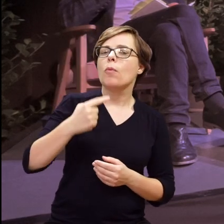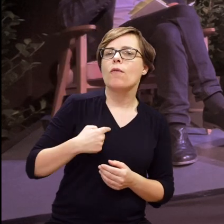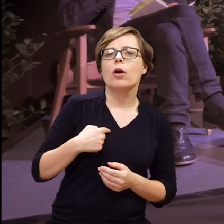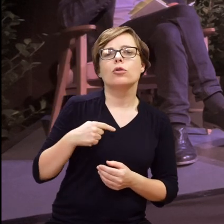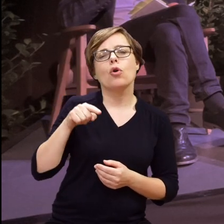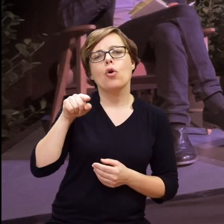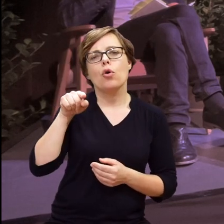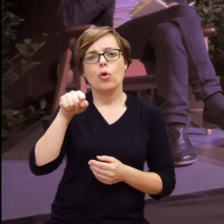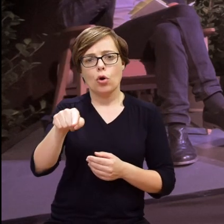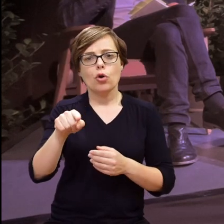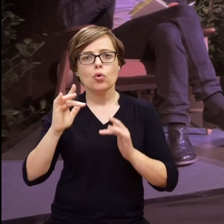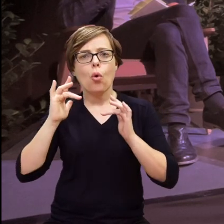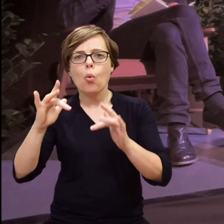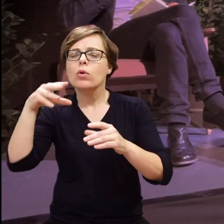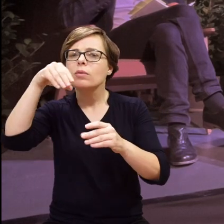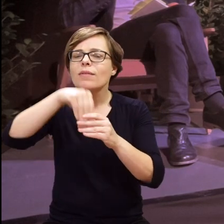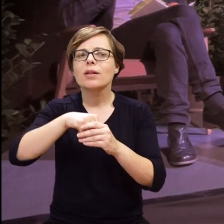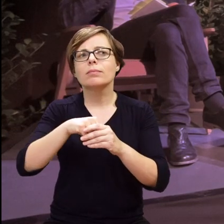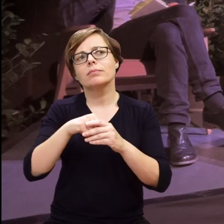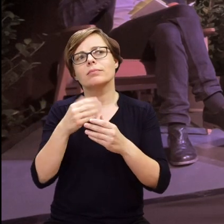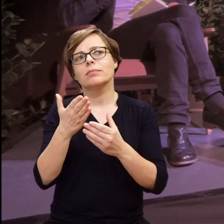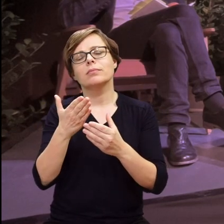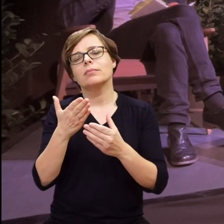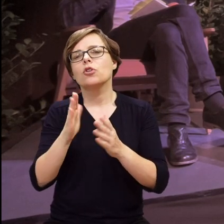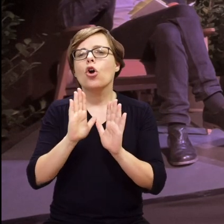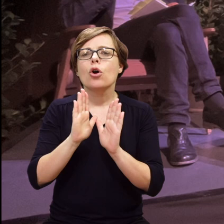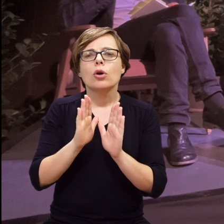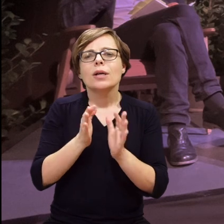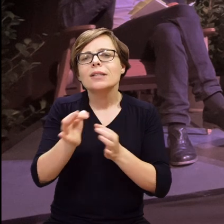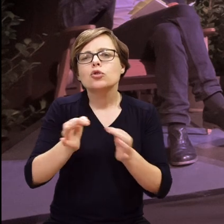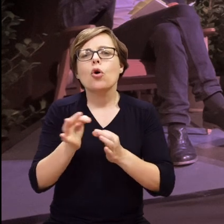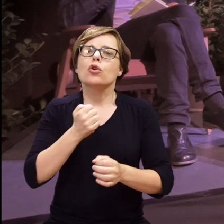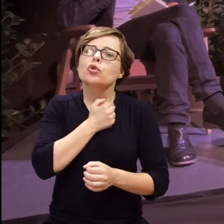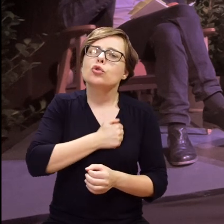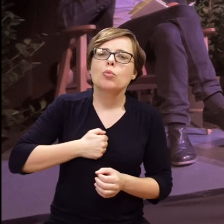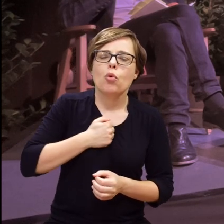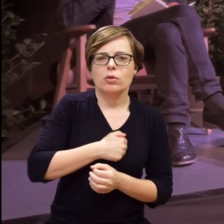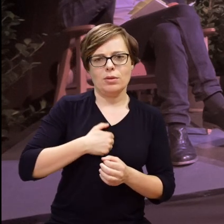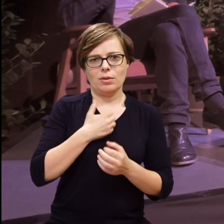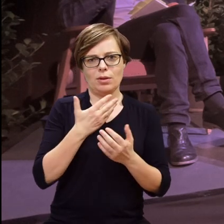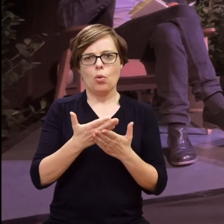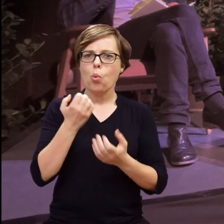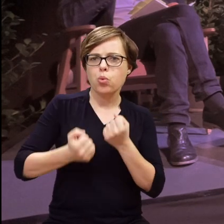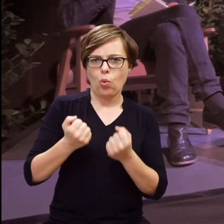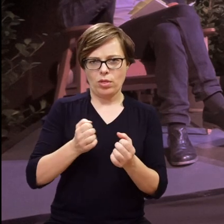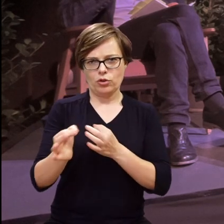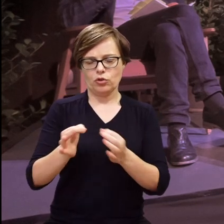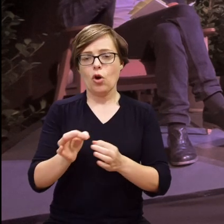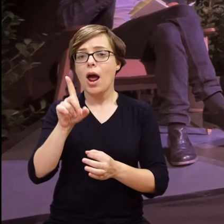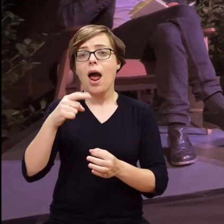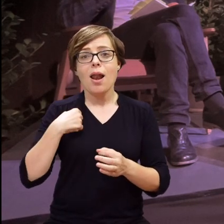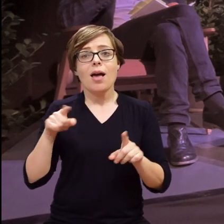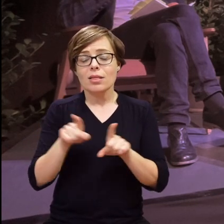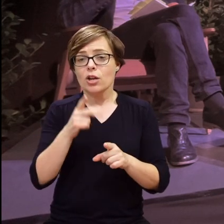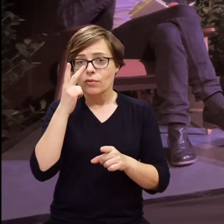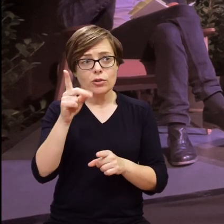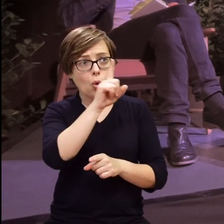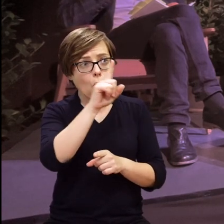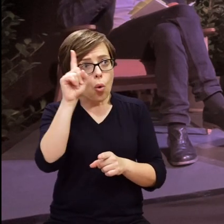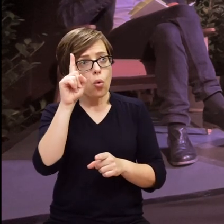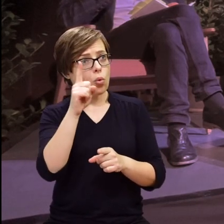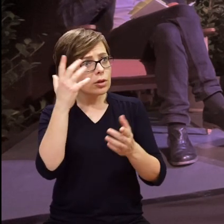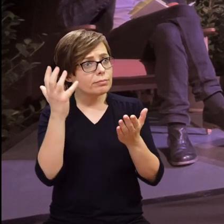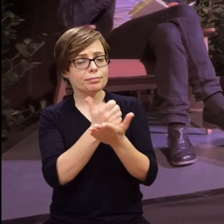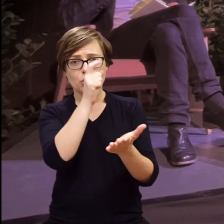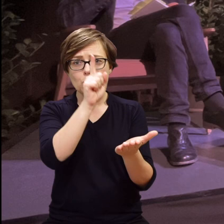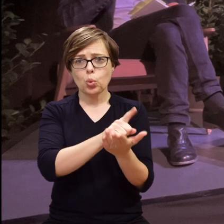jest to, ktoś mi kiedyś powiedział, że to jest zbiór takich bardzo trudnych i smutnych historii, ale ja w nich widzę jakąś też dużą siłę, że